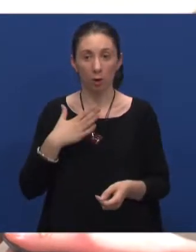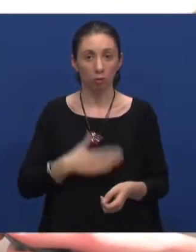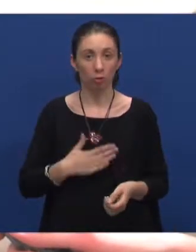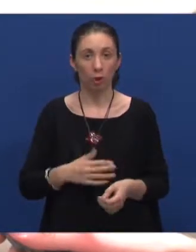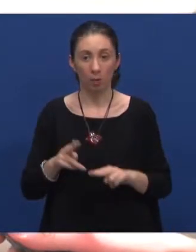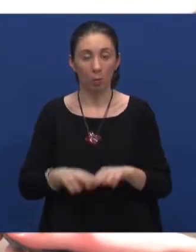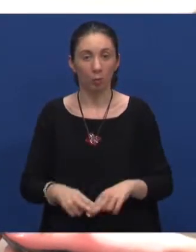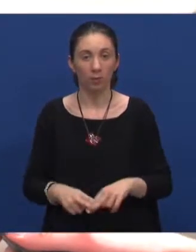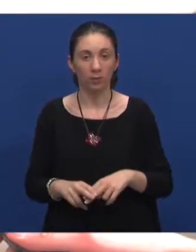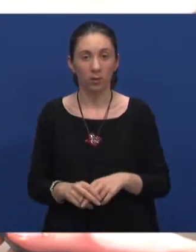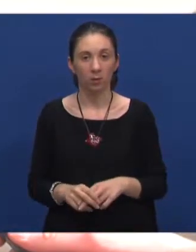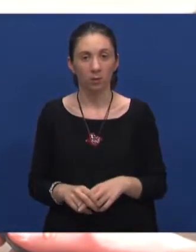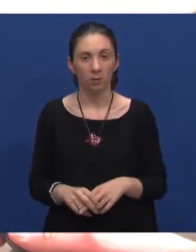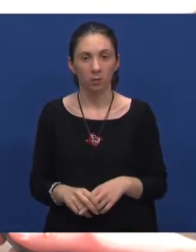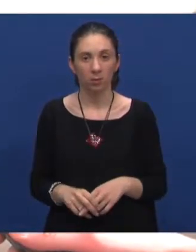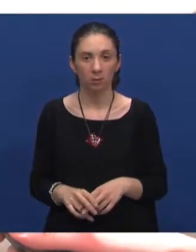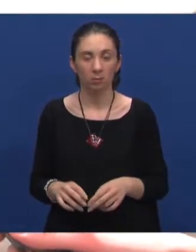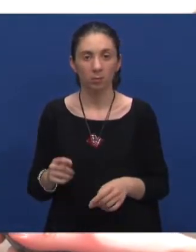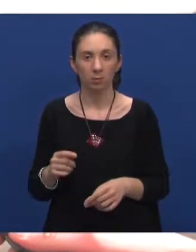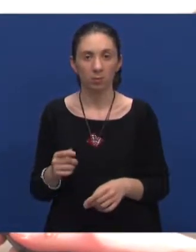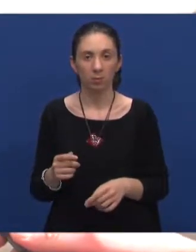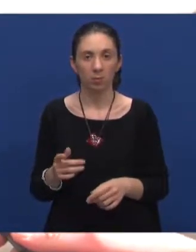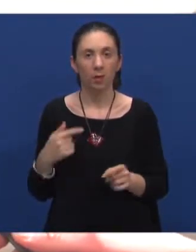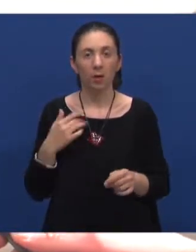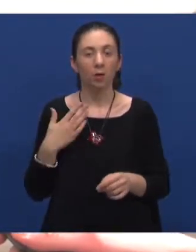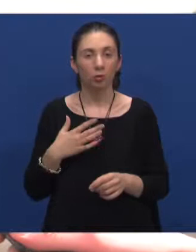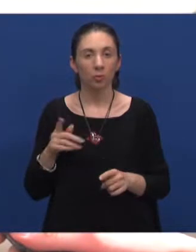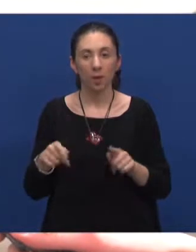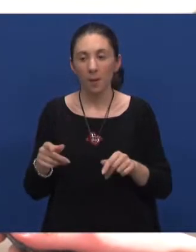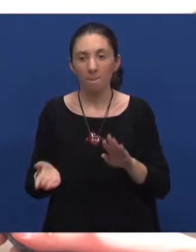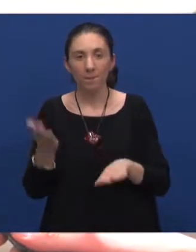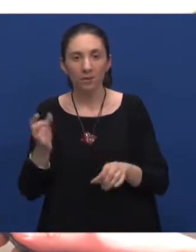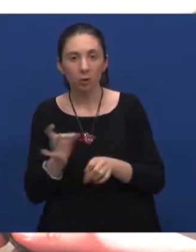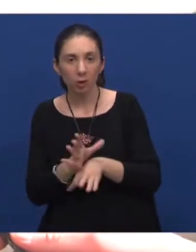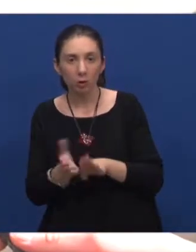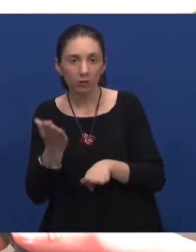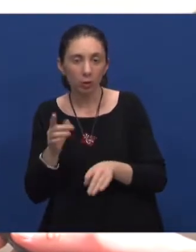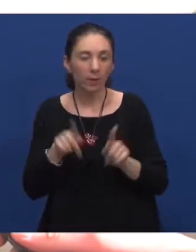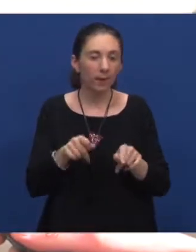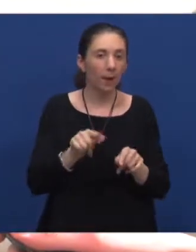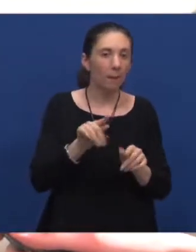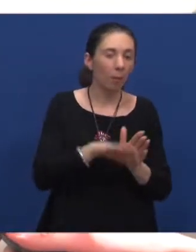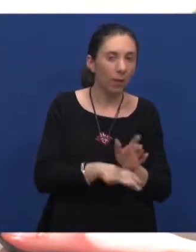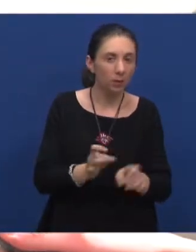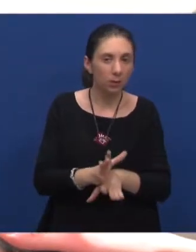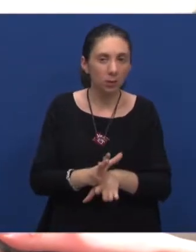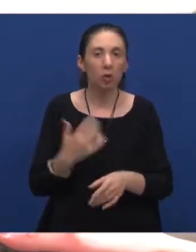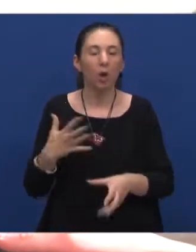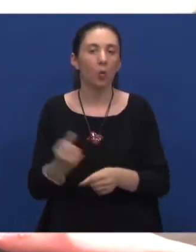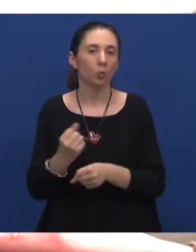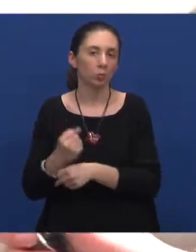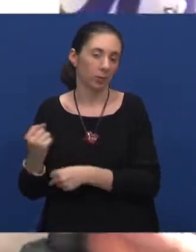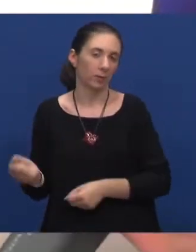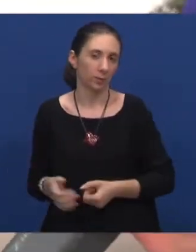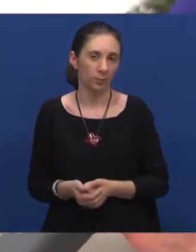ostvariti i eto, nastojim kad kad uz malo više sreće, kad kad uz malo manje ali uspijevam